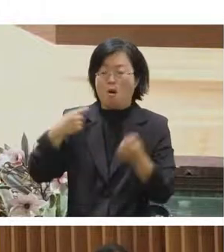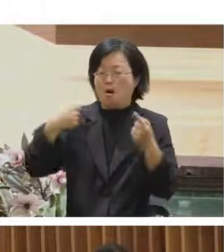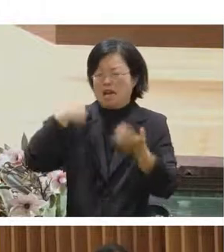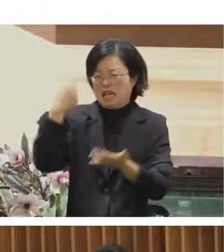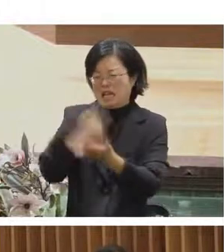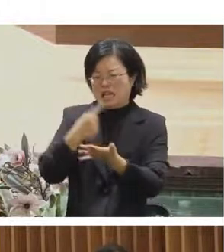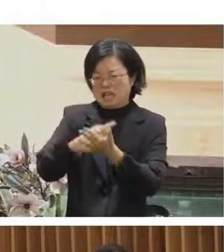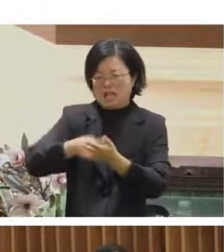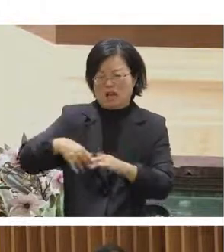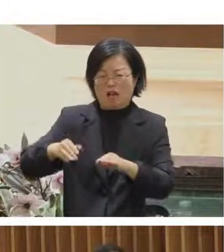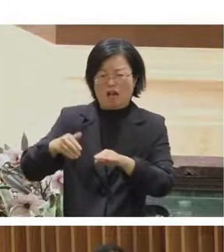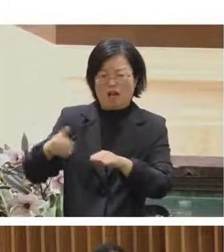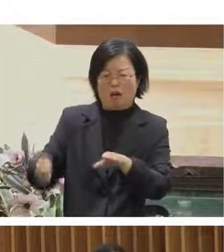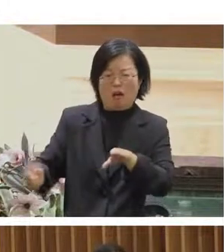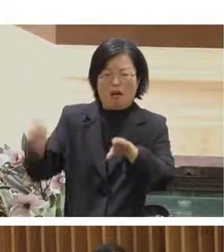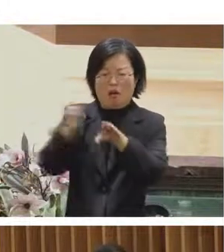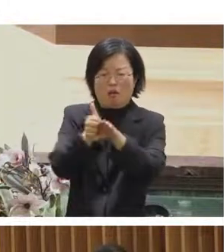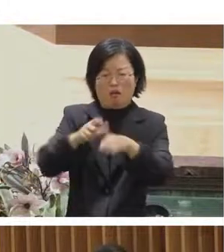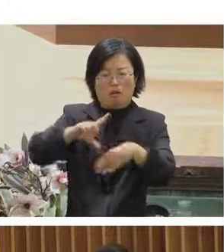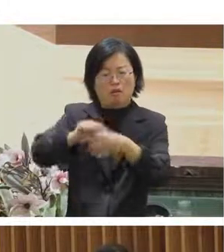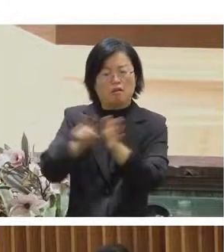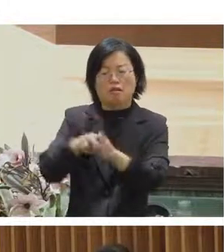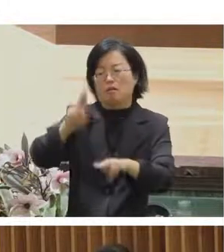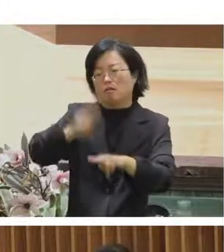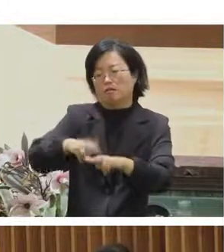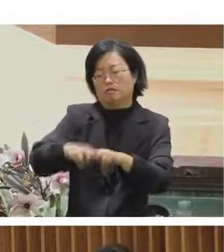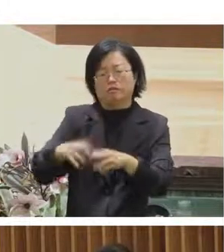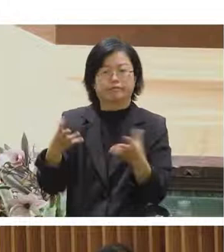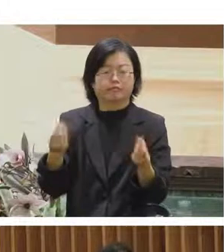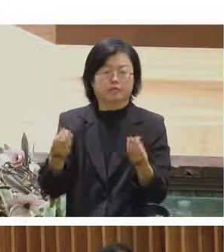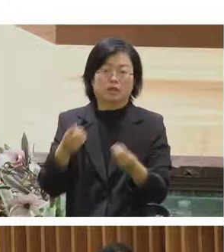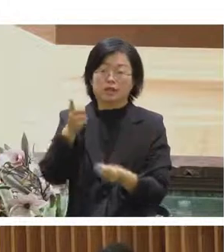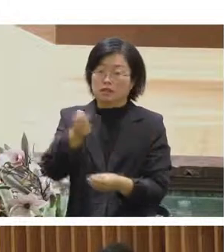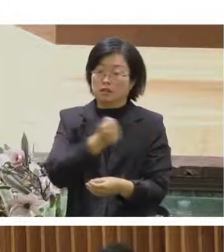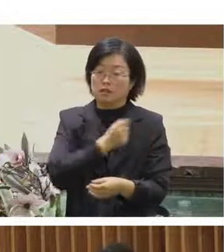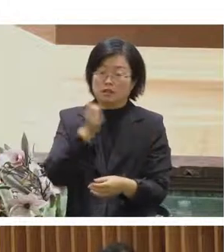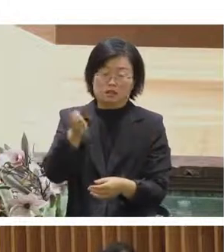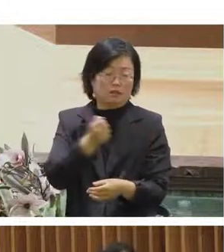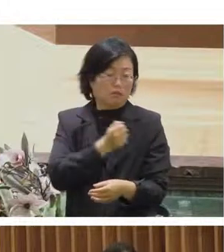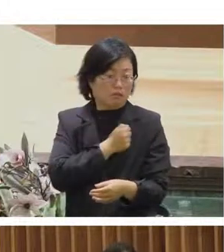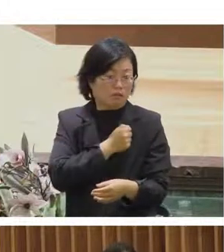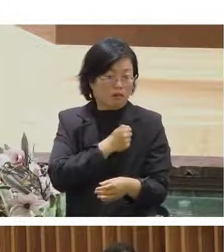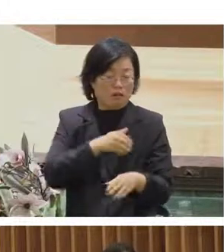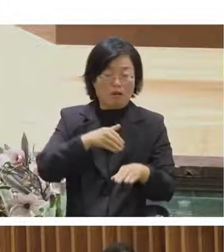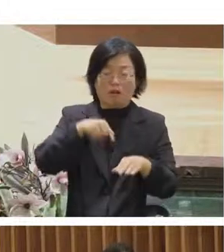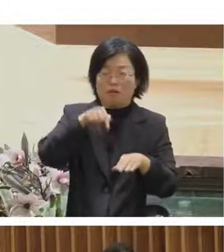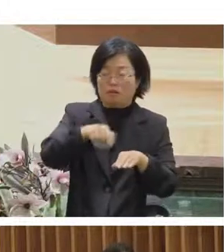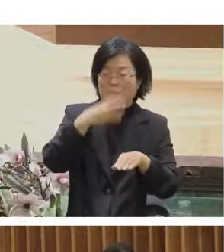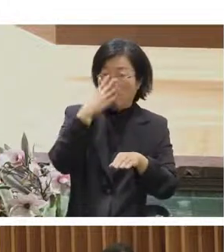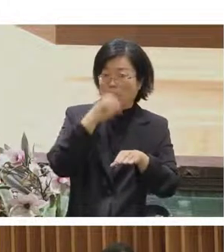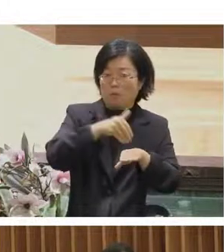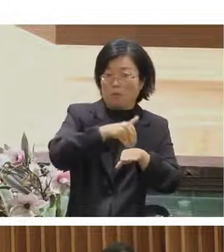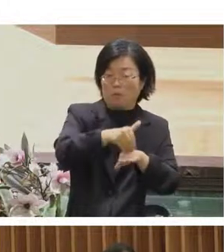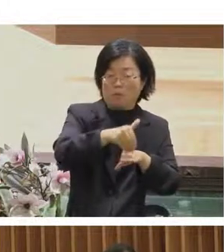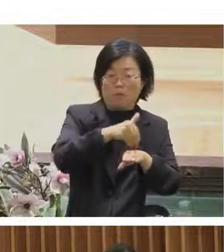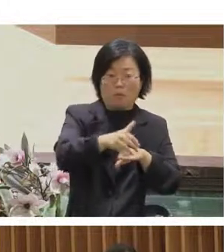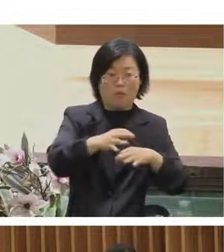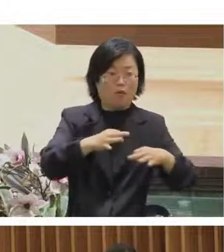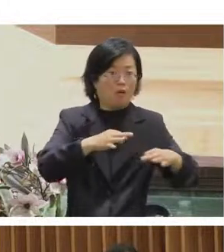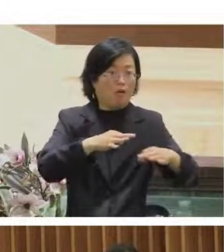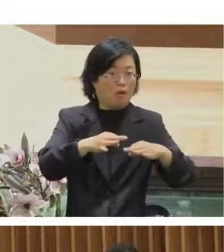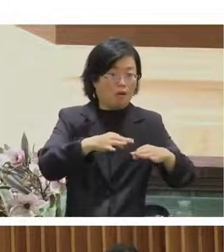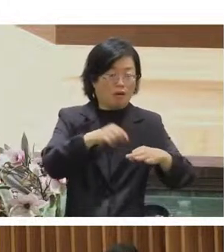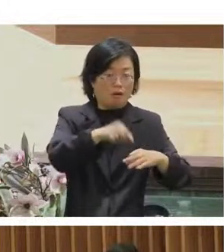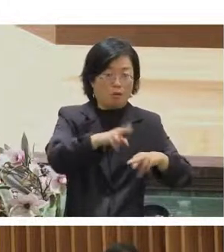沒有位置或者是我的筆電沒有電你知道那個高鐵商務場每個座位是有插座我對一個要開會的人